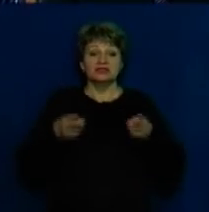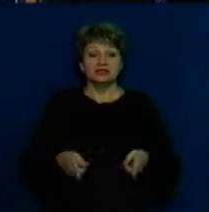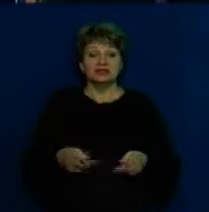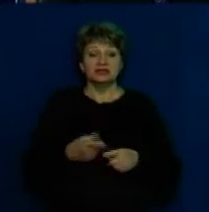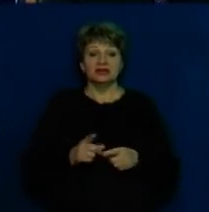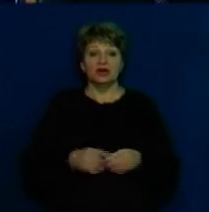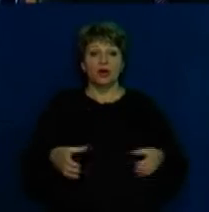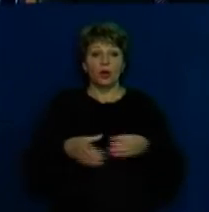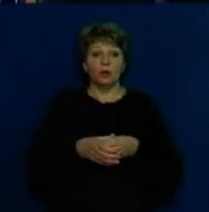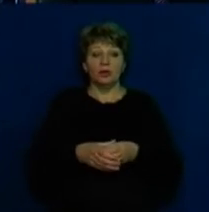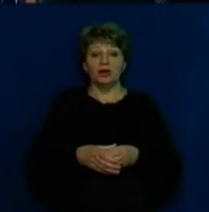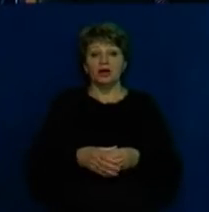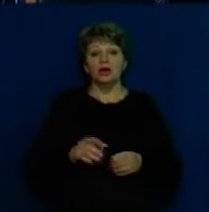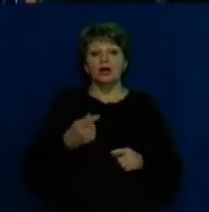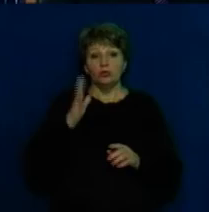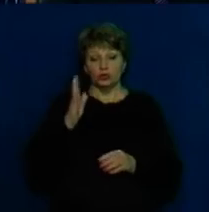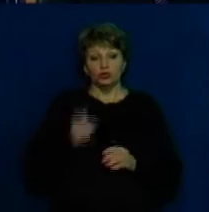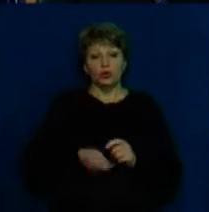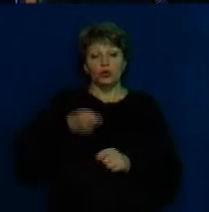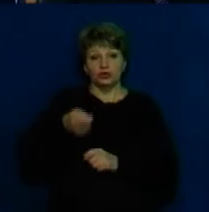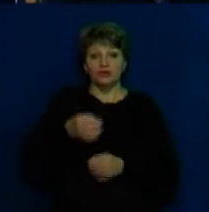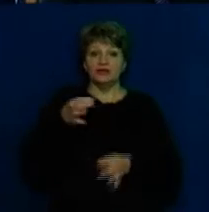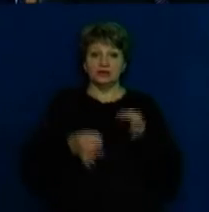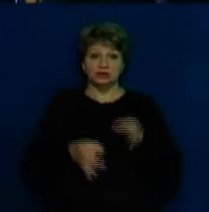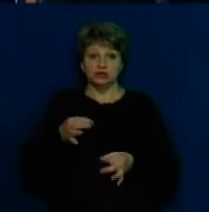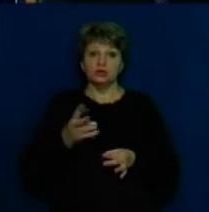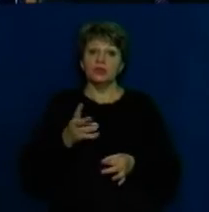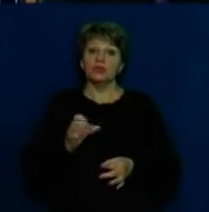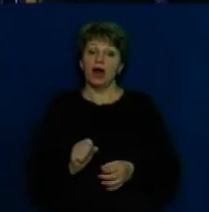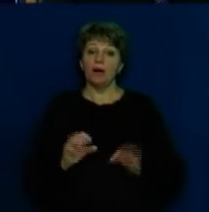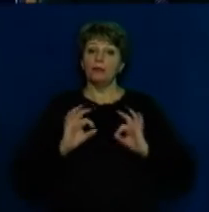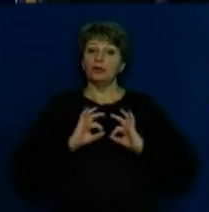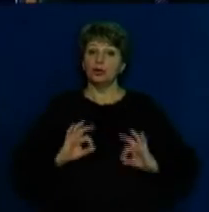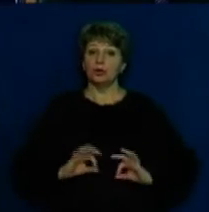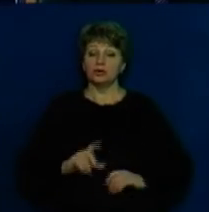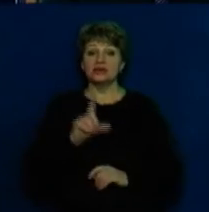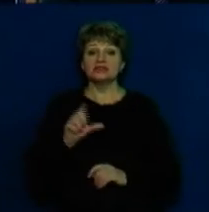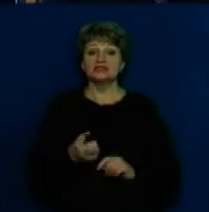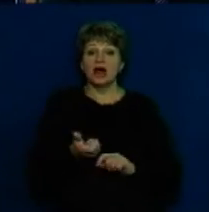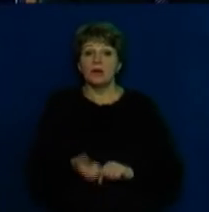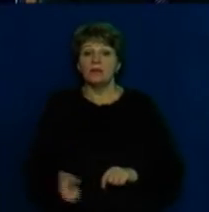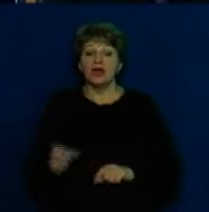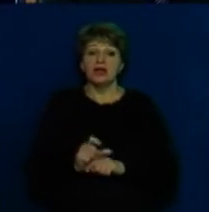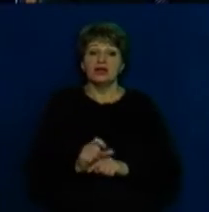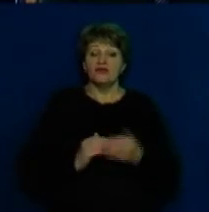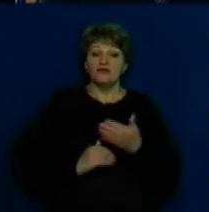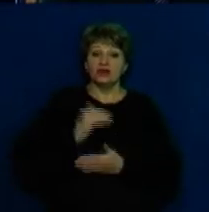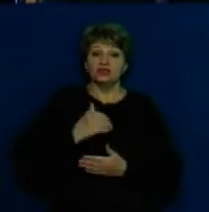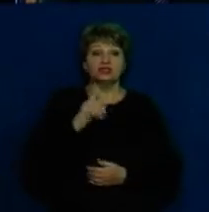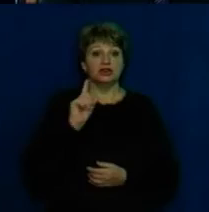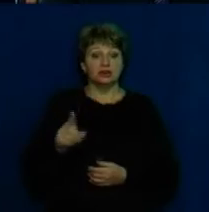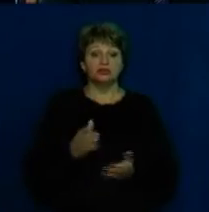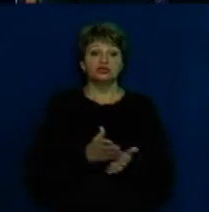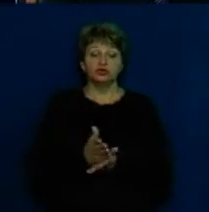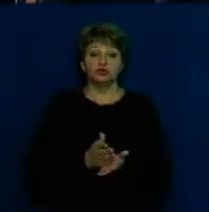відсторонити законно обраного. Буду подавати в суд на прокурора за перевищення ним службових